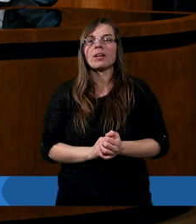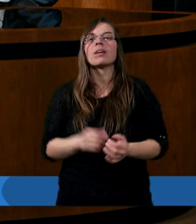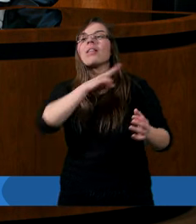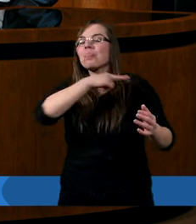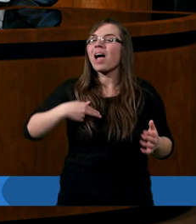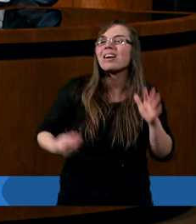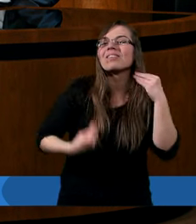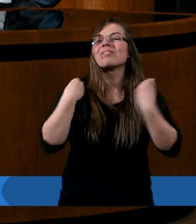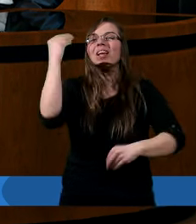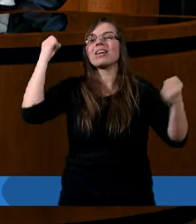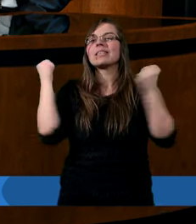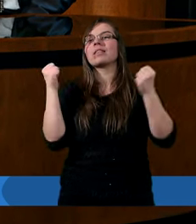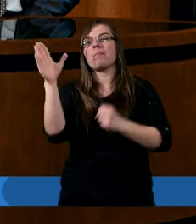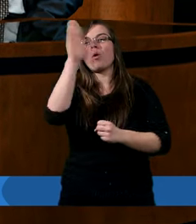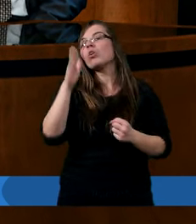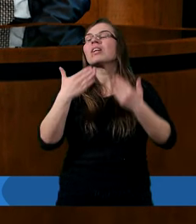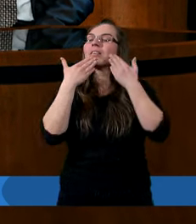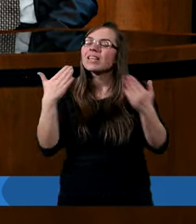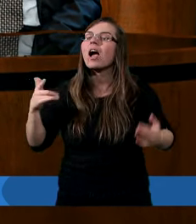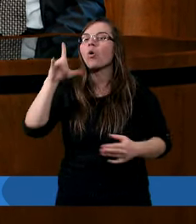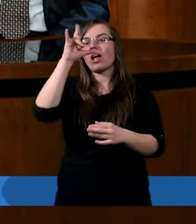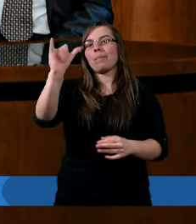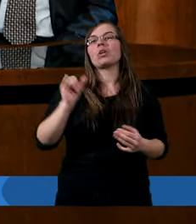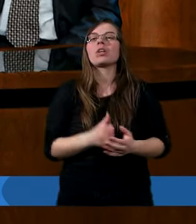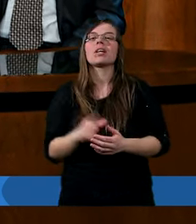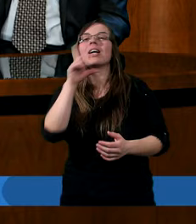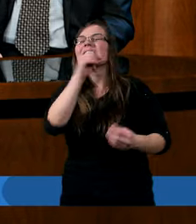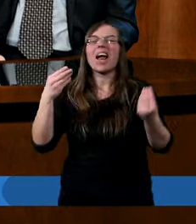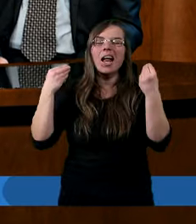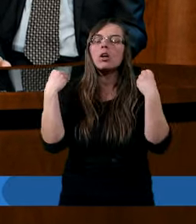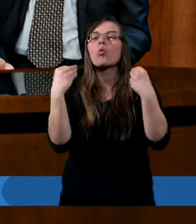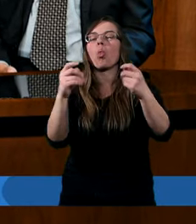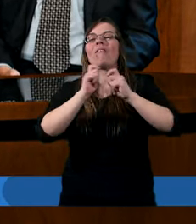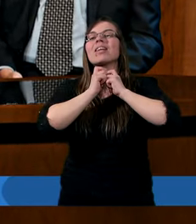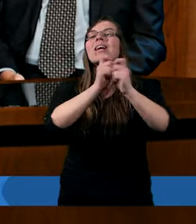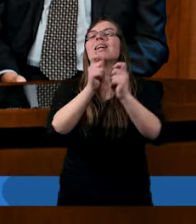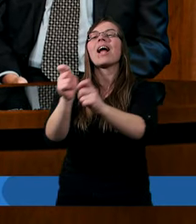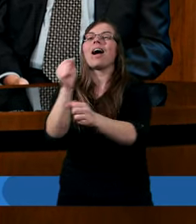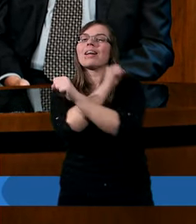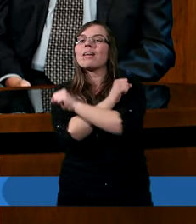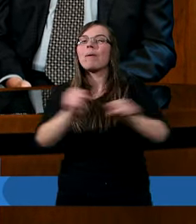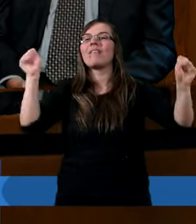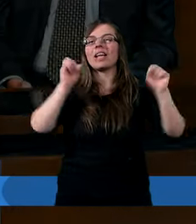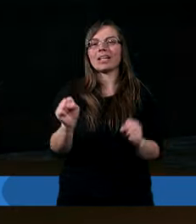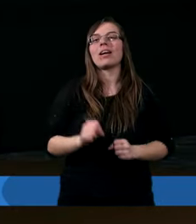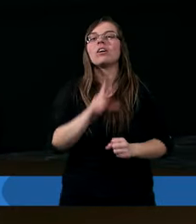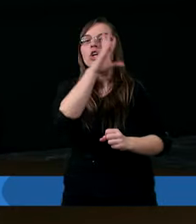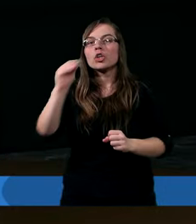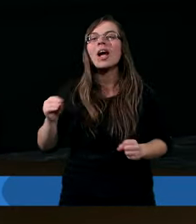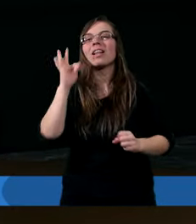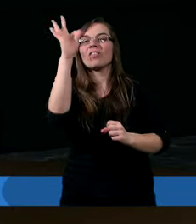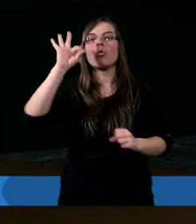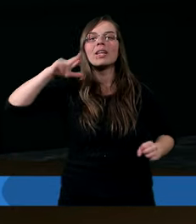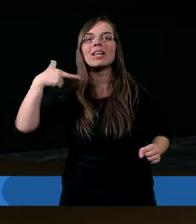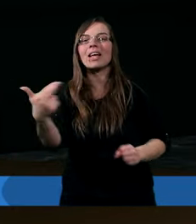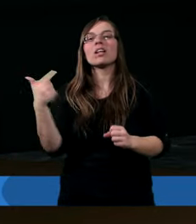Nasz wielki dobry Boże, dziękujemy Ci za cudowny dar zbawienia, że